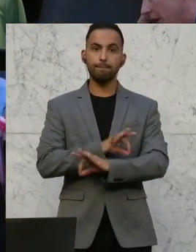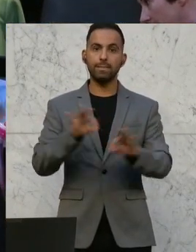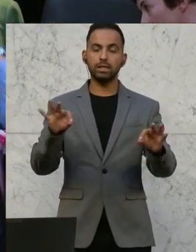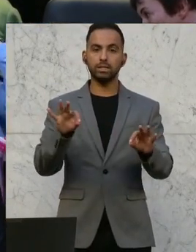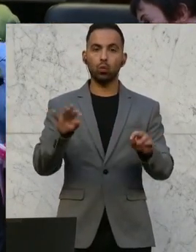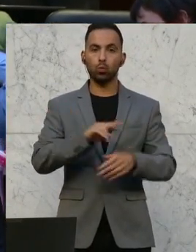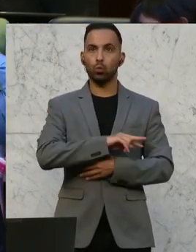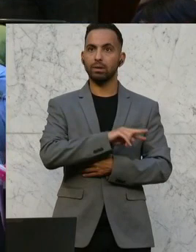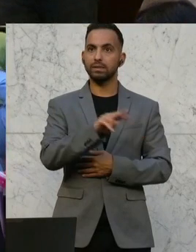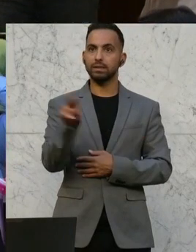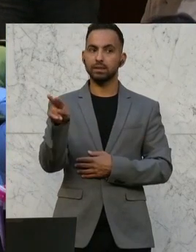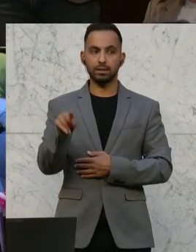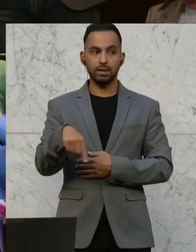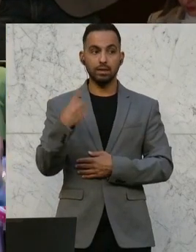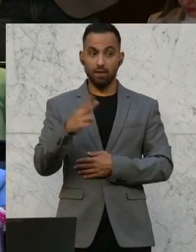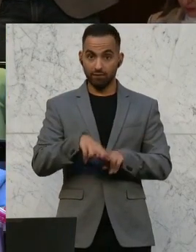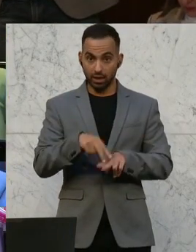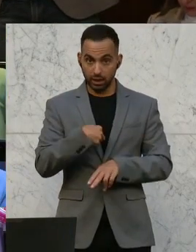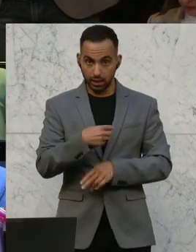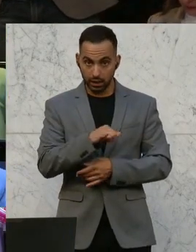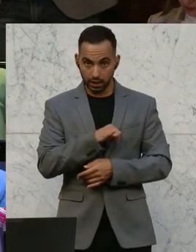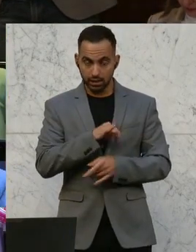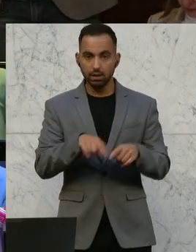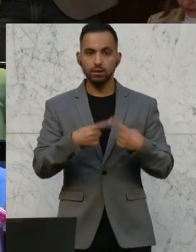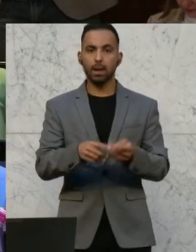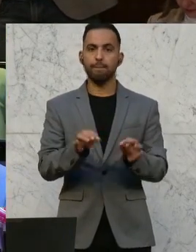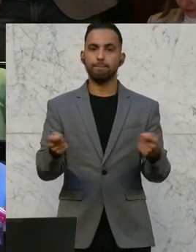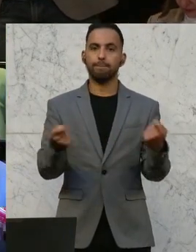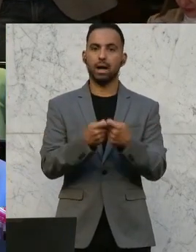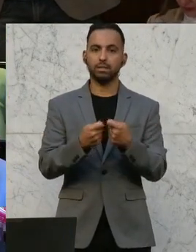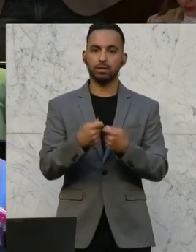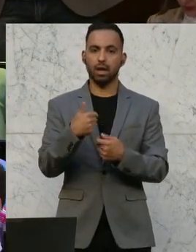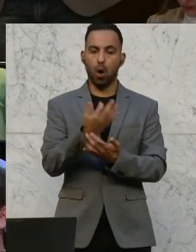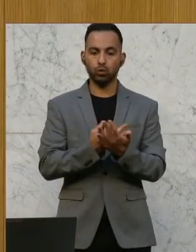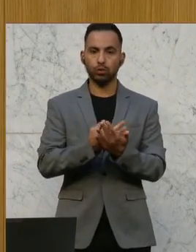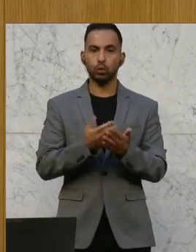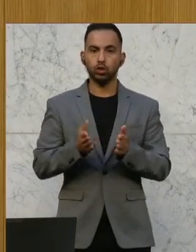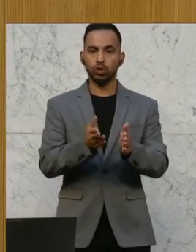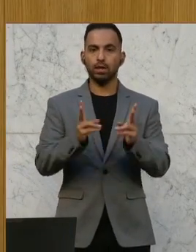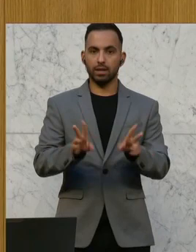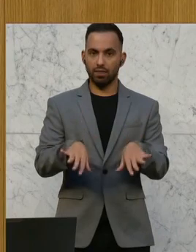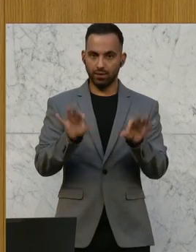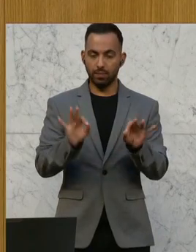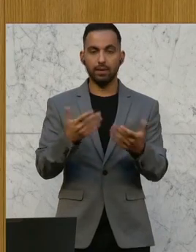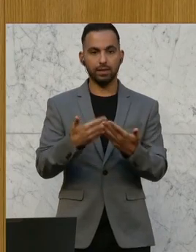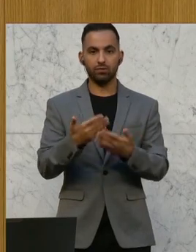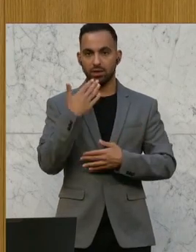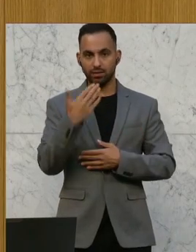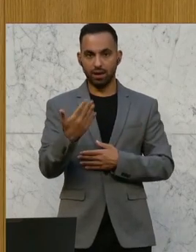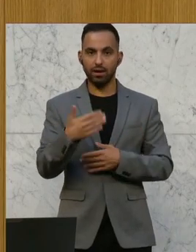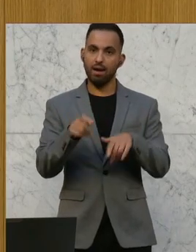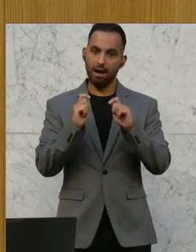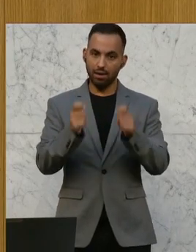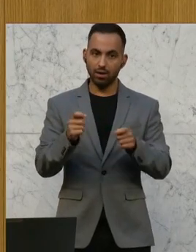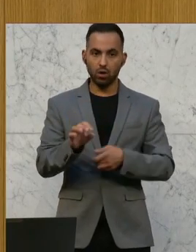dafür interessiere, die passende Ausbildungsschiene genau für mich finde. Deswegen danke für den Antrag. Kollege